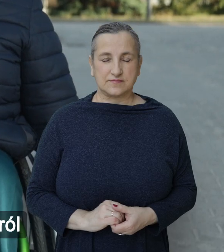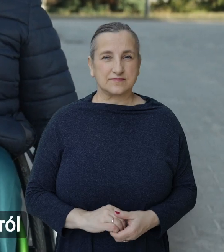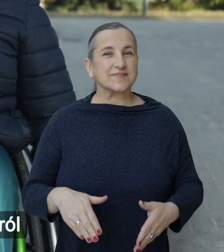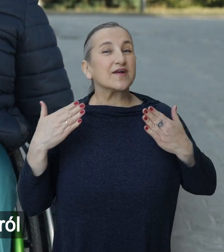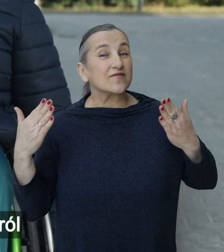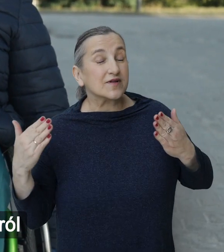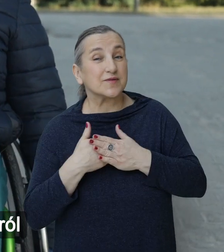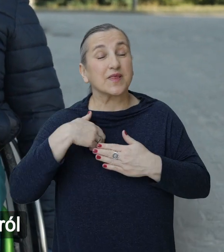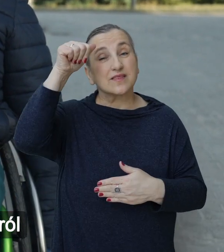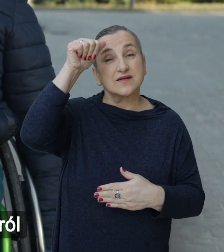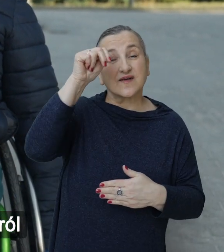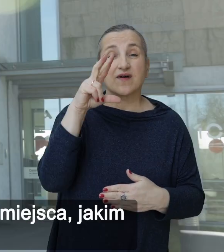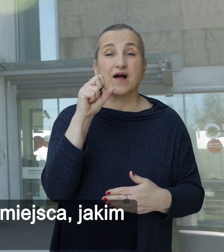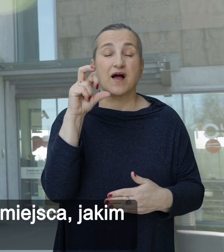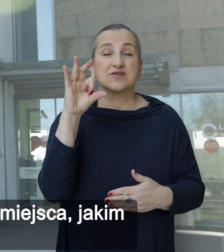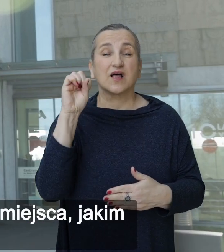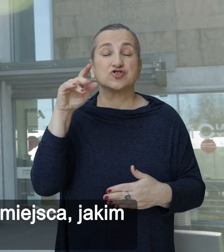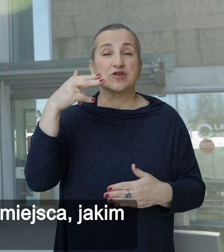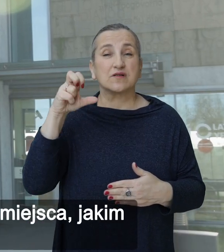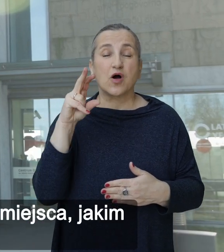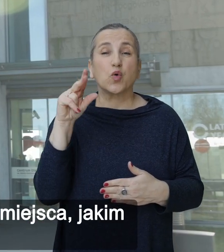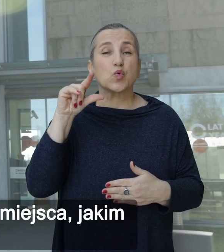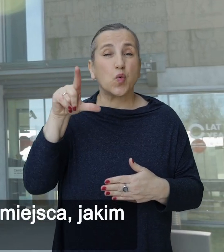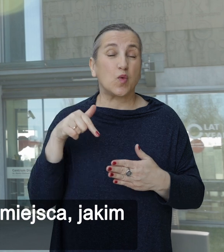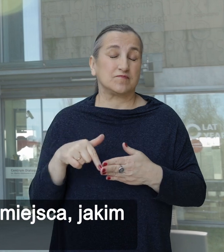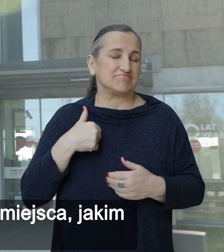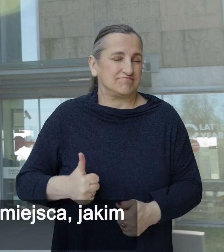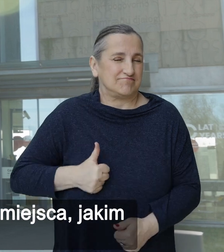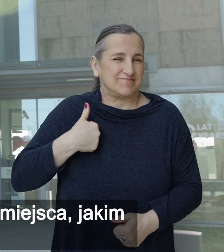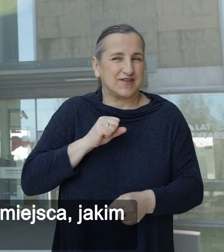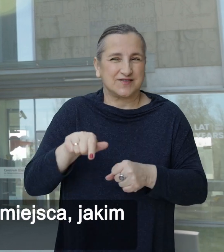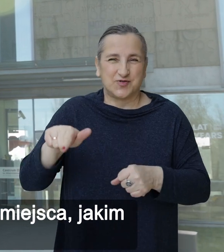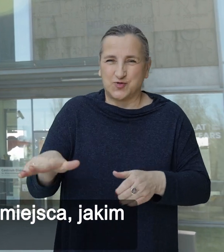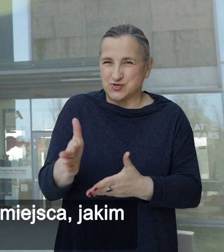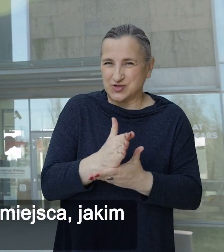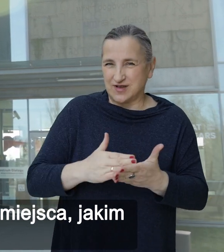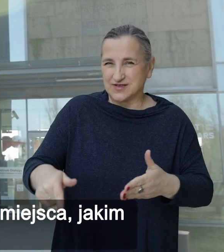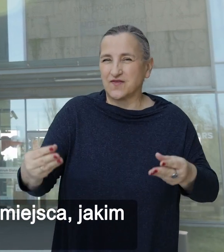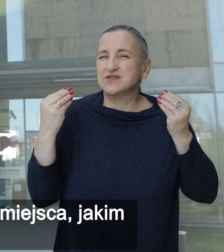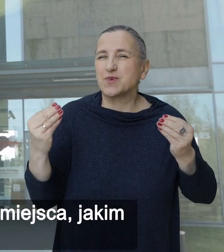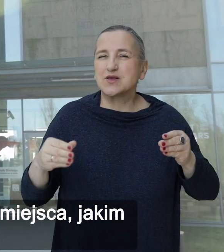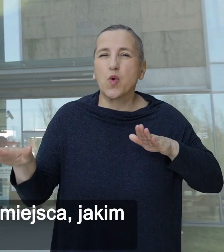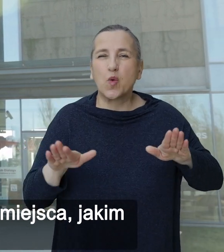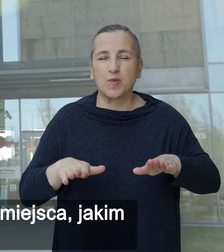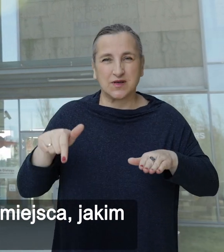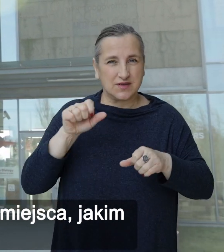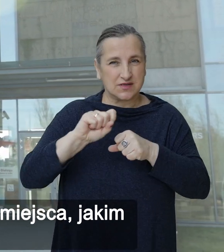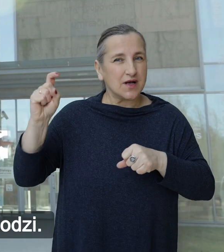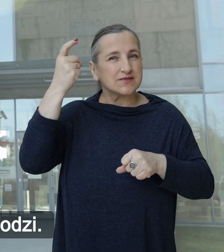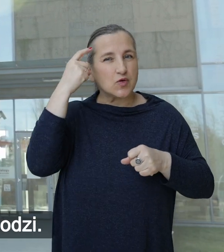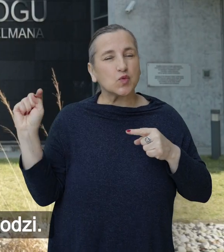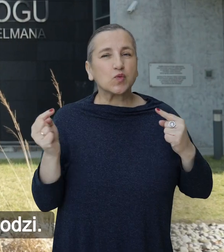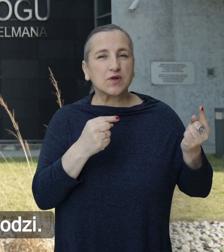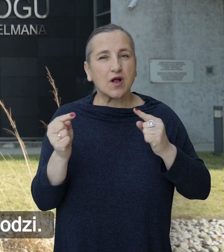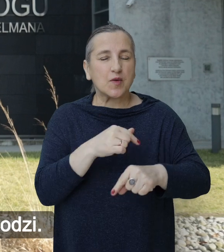Witam, nazywam się Katarzyna Król. Mam zaszczyt być częścią tego wspaniałego miejsca, jakim jest Centrum Dialogu